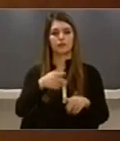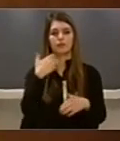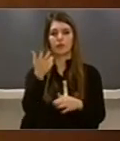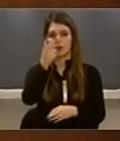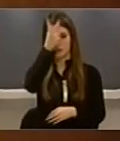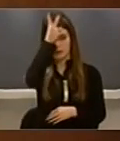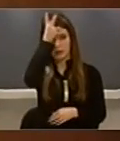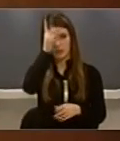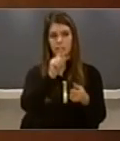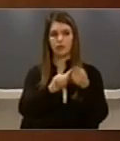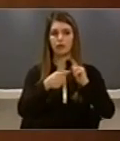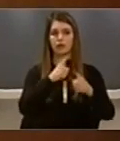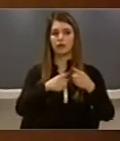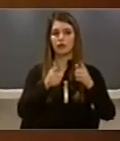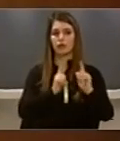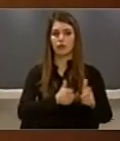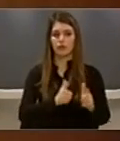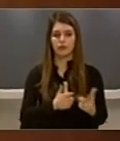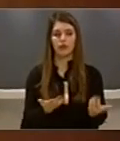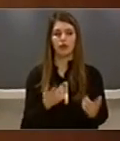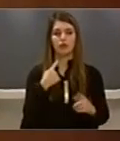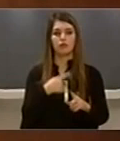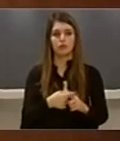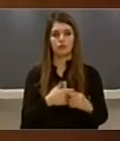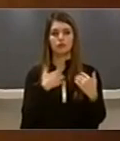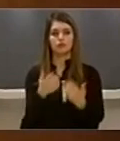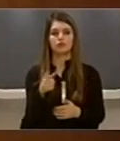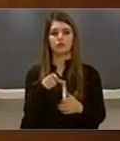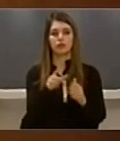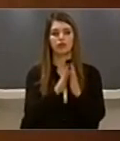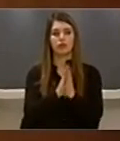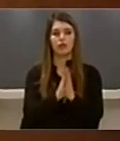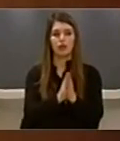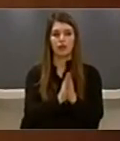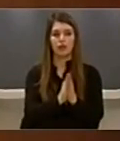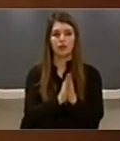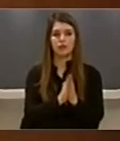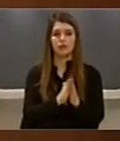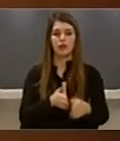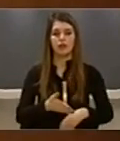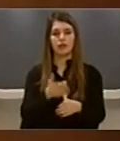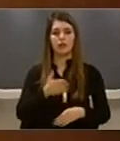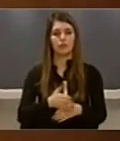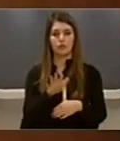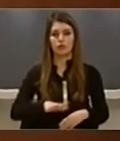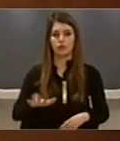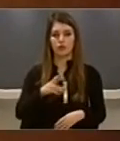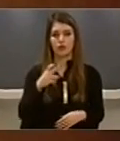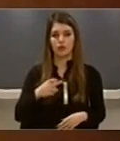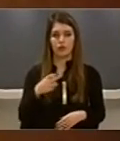së këndërveun I dhe një nënë të madhe Që vetë Evropës jamsoj misionin e humanizmit Në nënë të riz